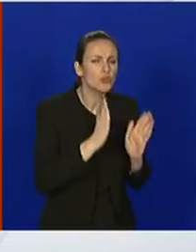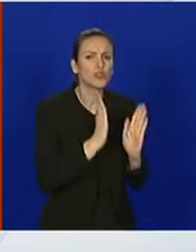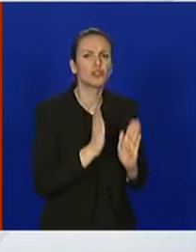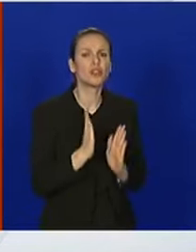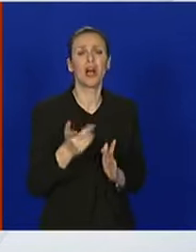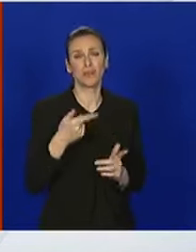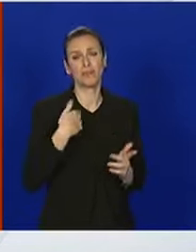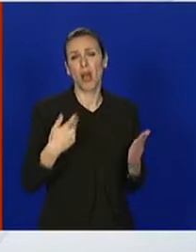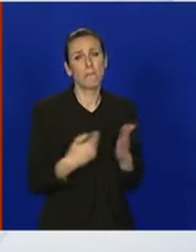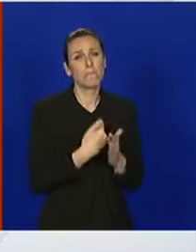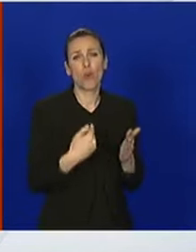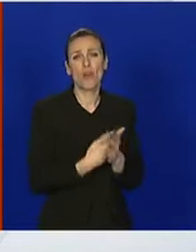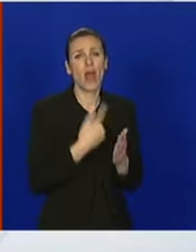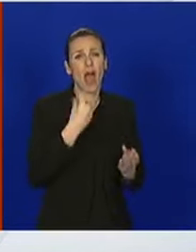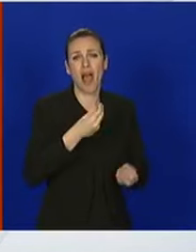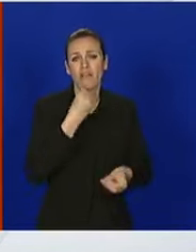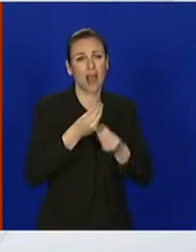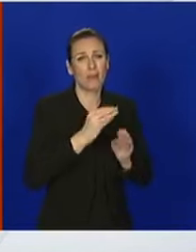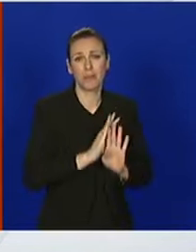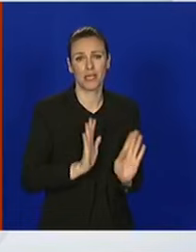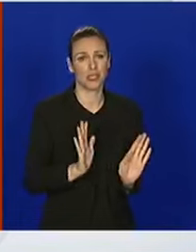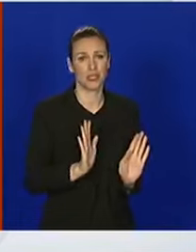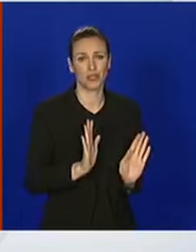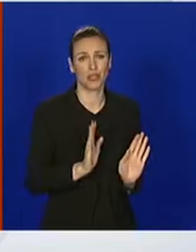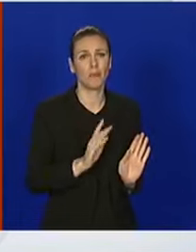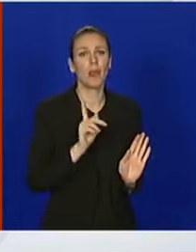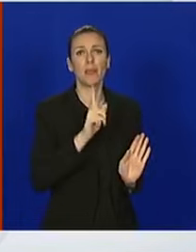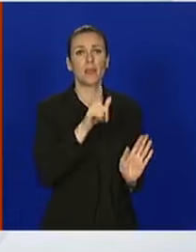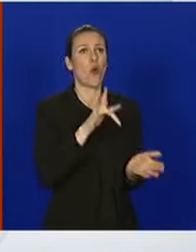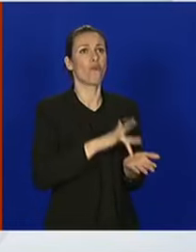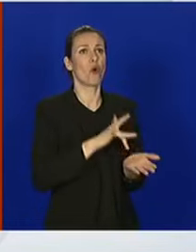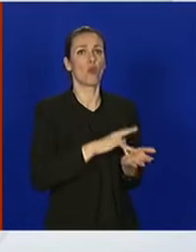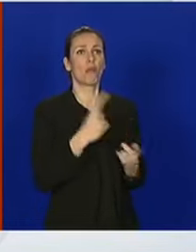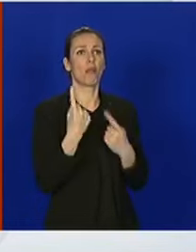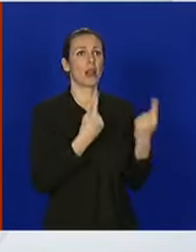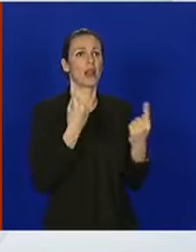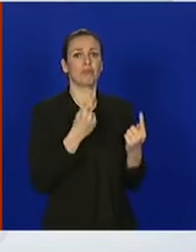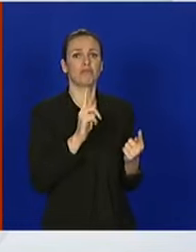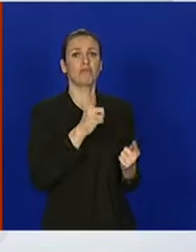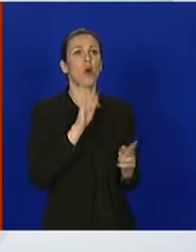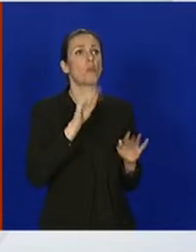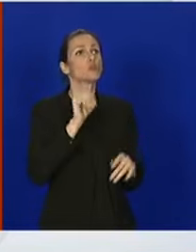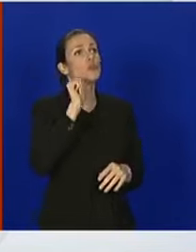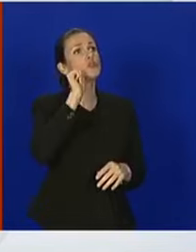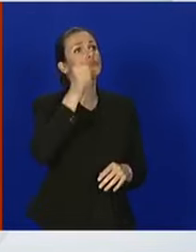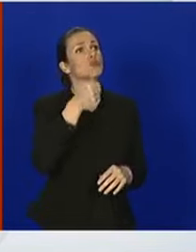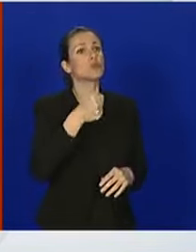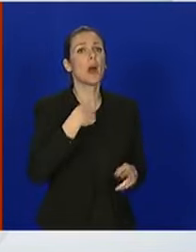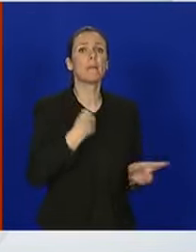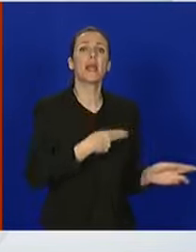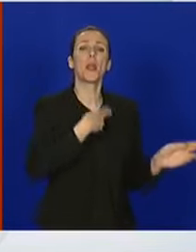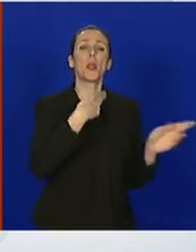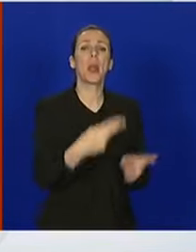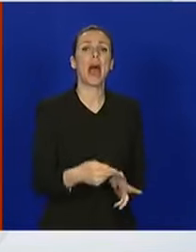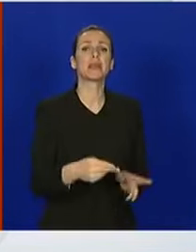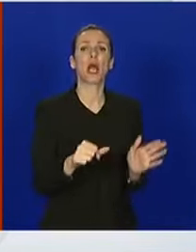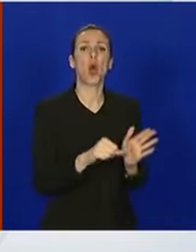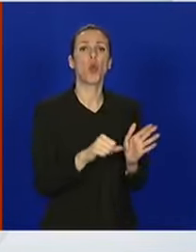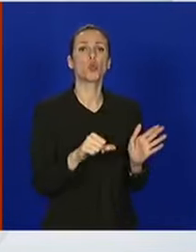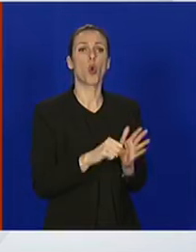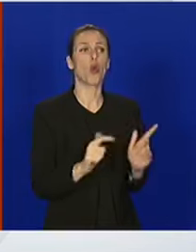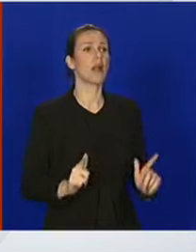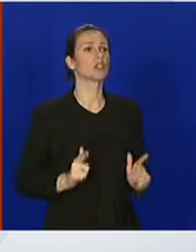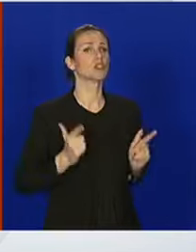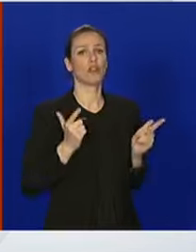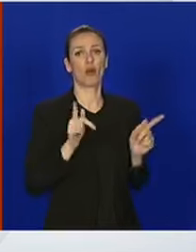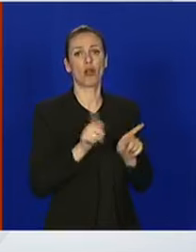ponavljam, nije normalna situacija, niti se sutra mi vraćamo na način